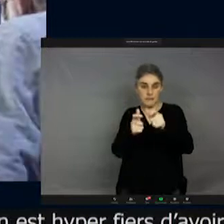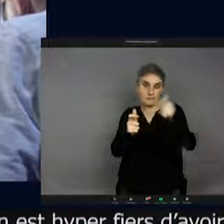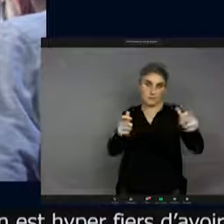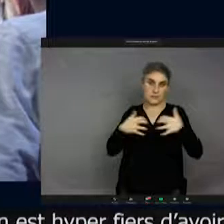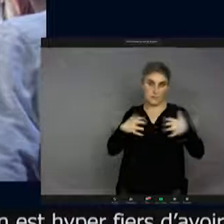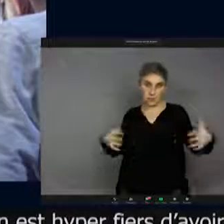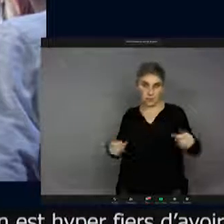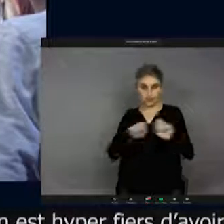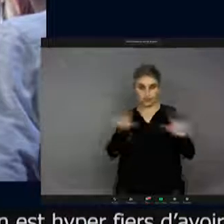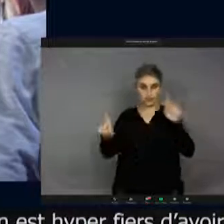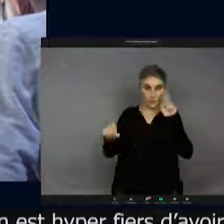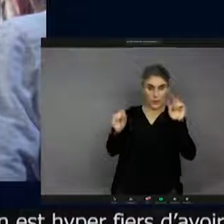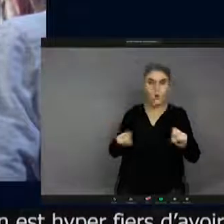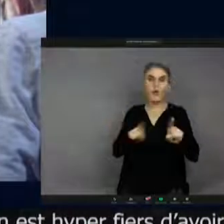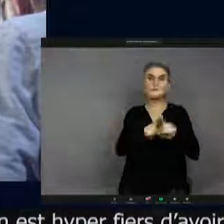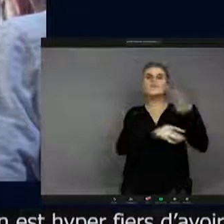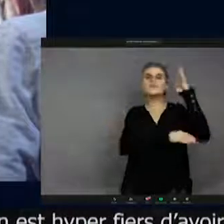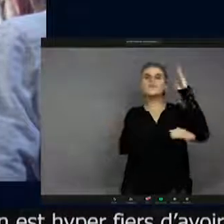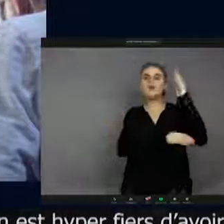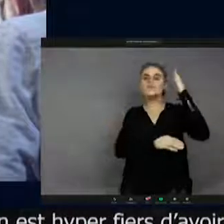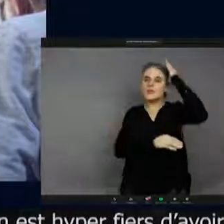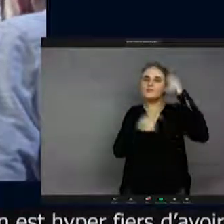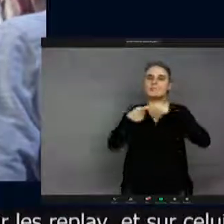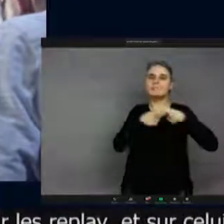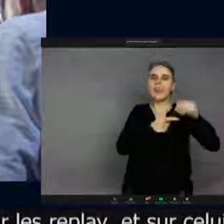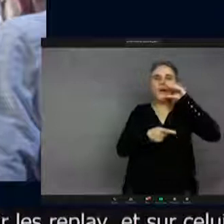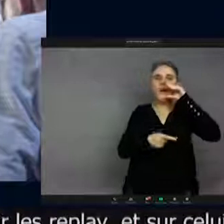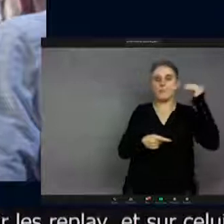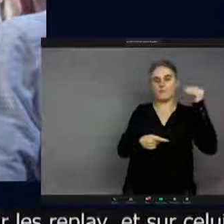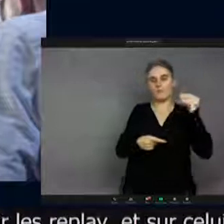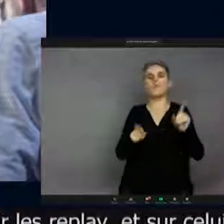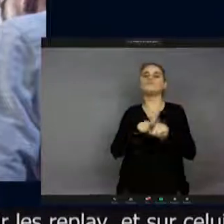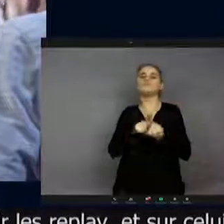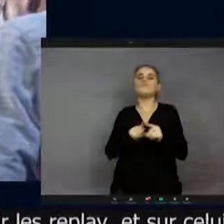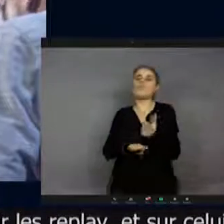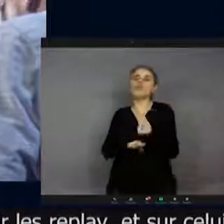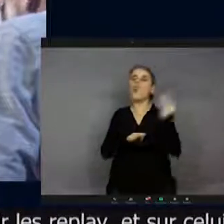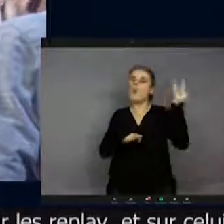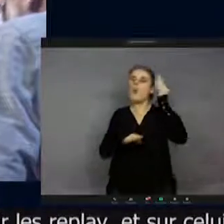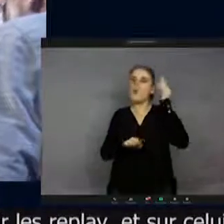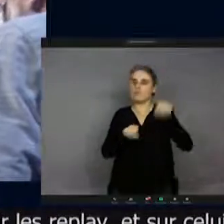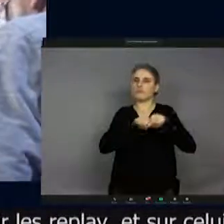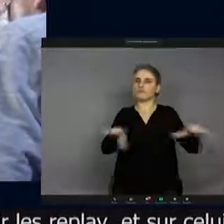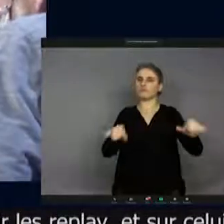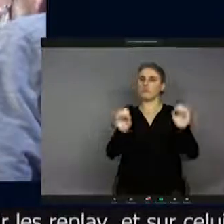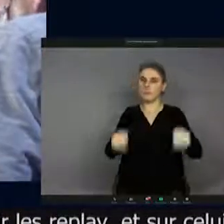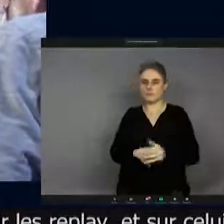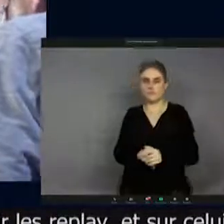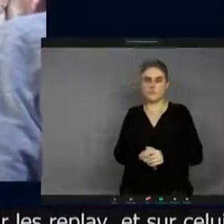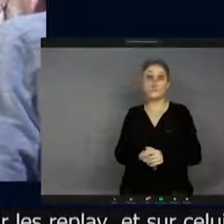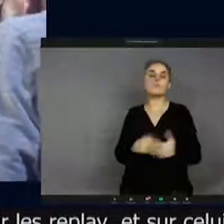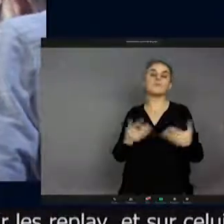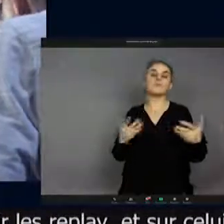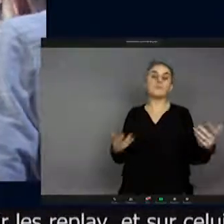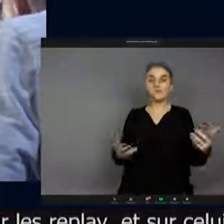celui de l'animal et l'homme. Nous, on le proposera aussi en version podcast parce qu'il de plus en plus de gens aussi qui aiment bien la version podcast. Et puis, on se retrouve pour les fans d